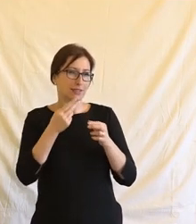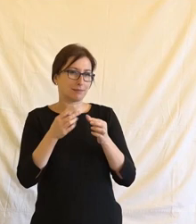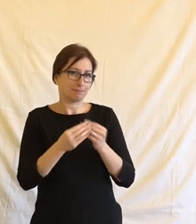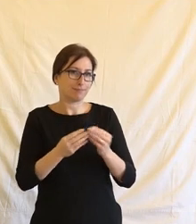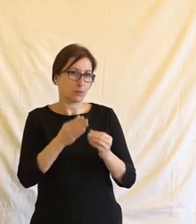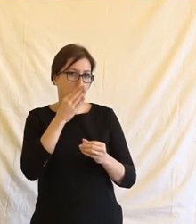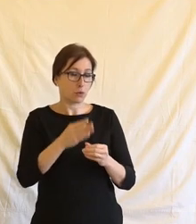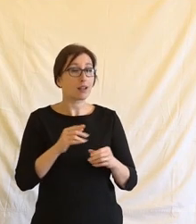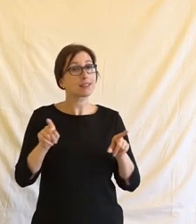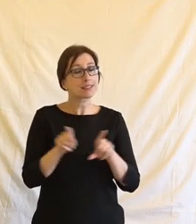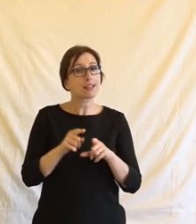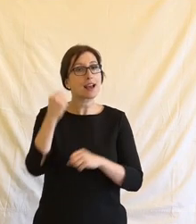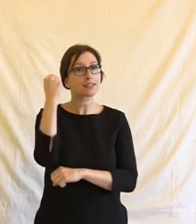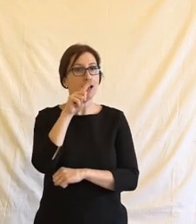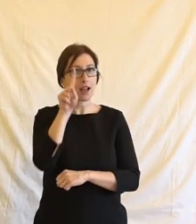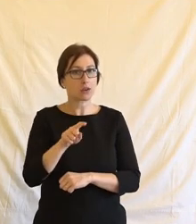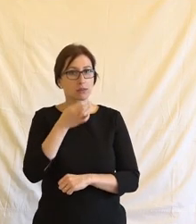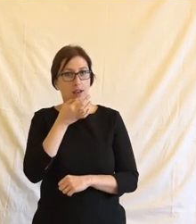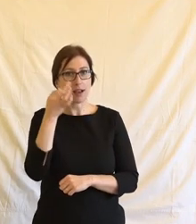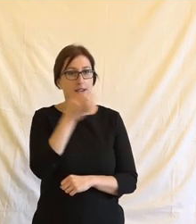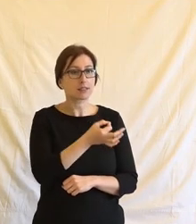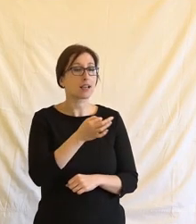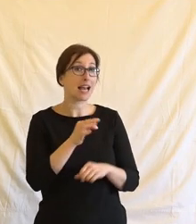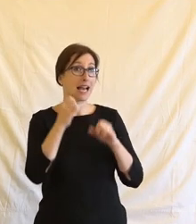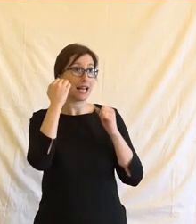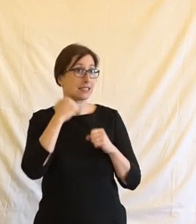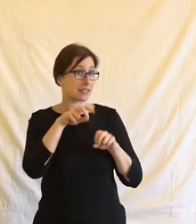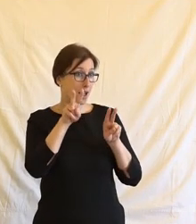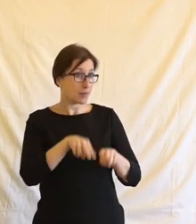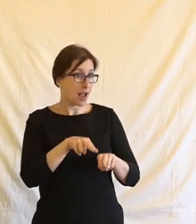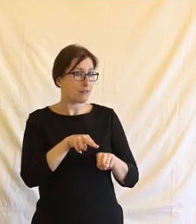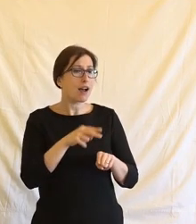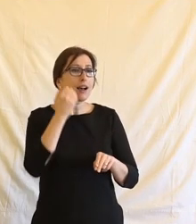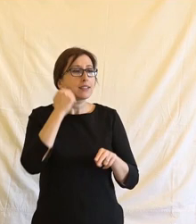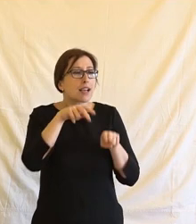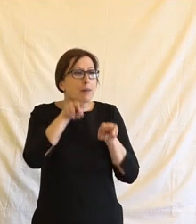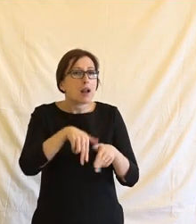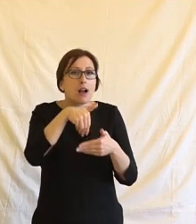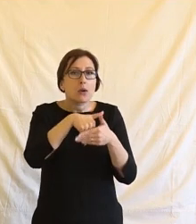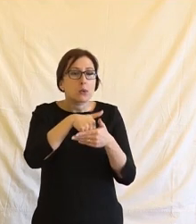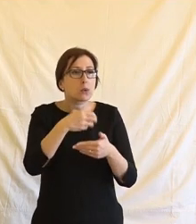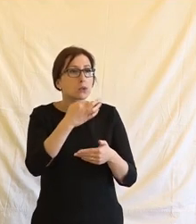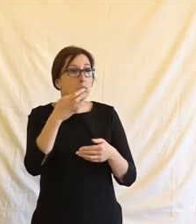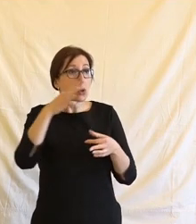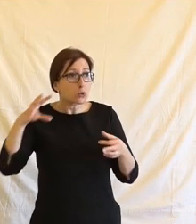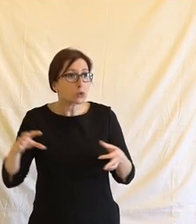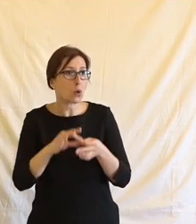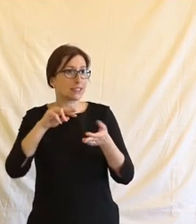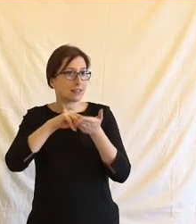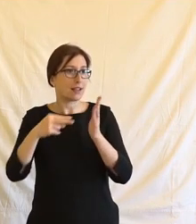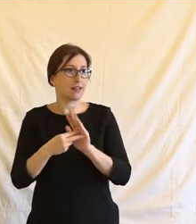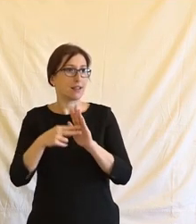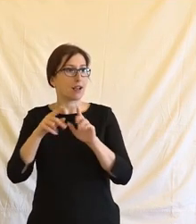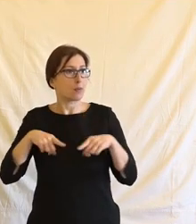tou trochu základní otázkou, my se stále bavíme o lidských právech, ale o jakých lidských právech se v souvislosti s technologiemi